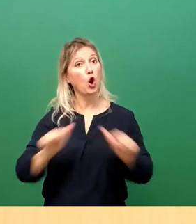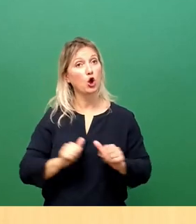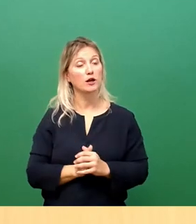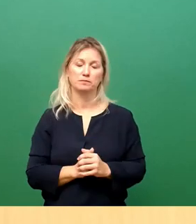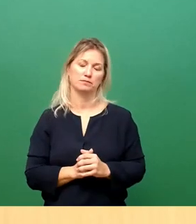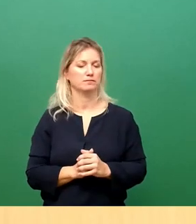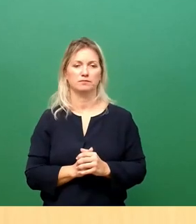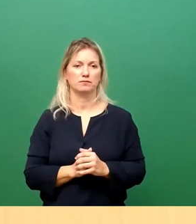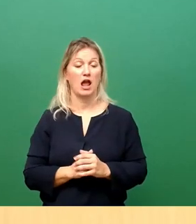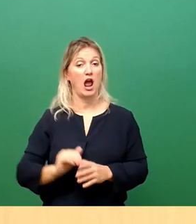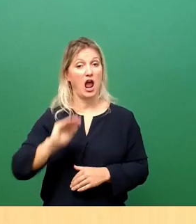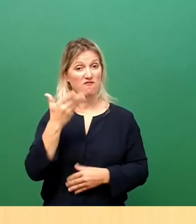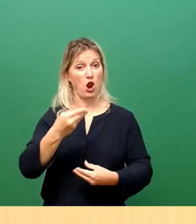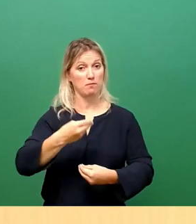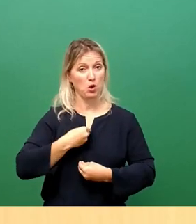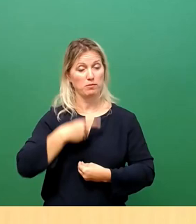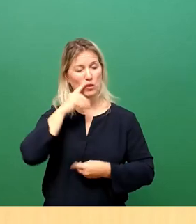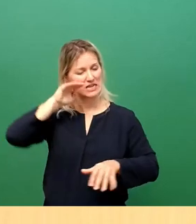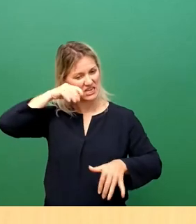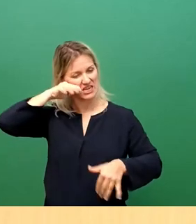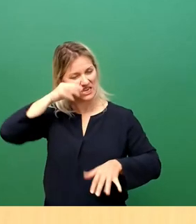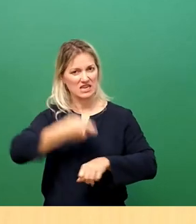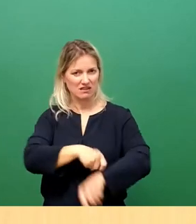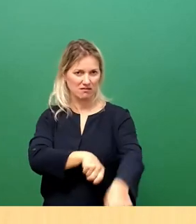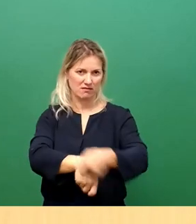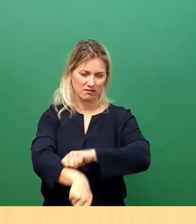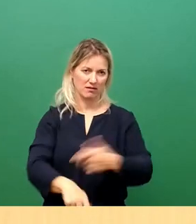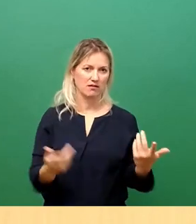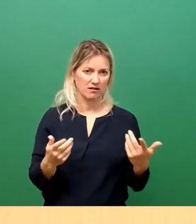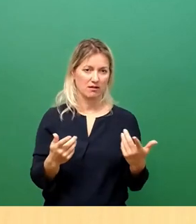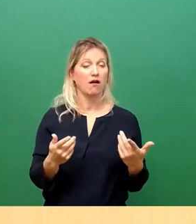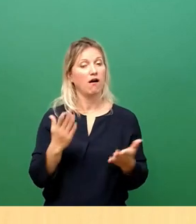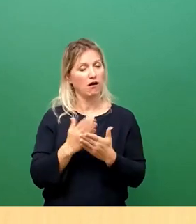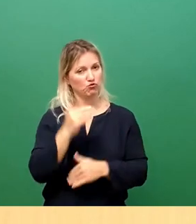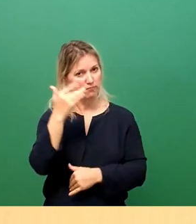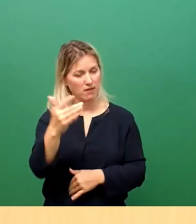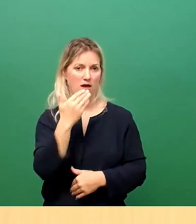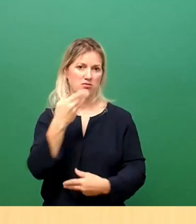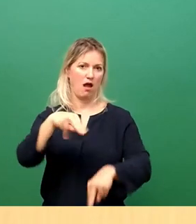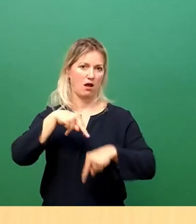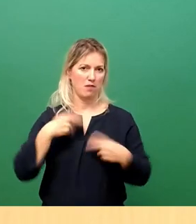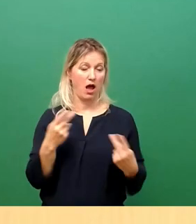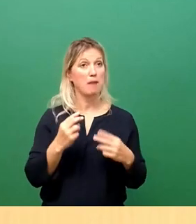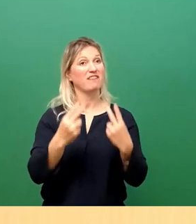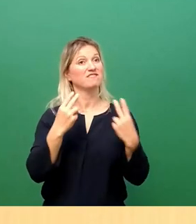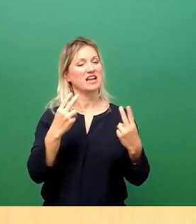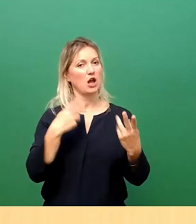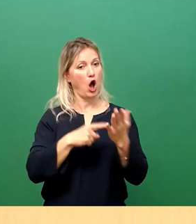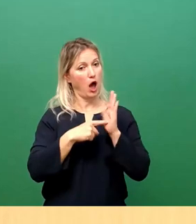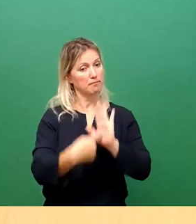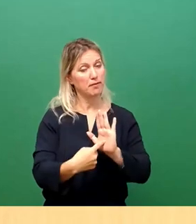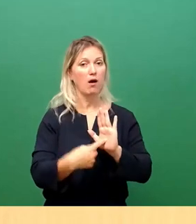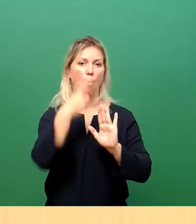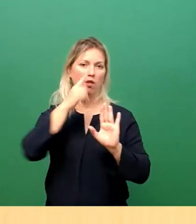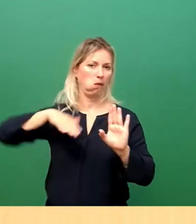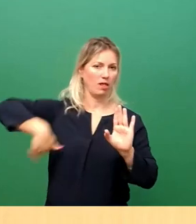Schweiß und Tränen. Das Leben zahlt alles mal zurück. Es kommt nur ganz darauf an, was du bist, Schatten oder Licht. Und die Königsbrücker Straße, übrigens